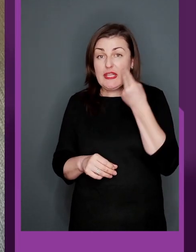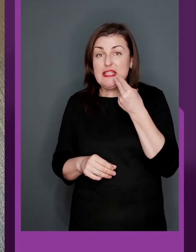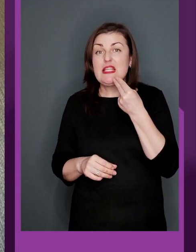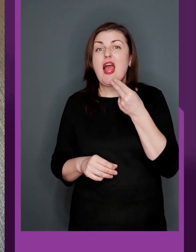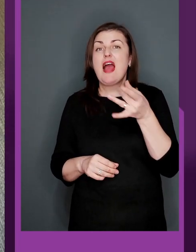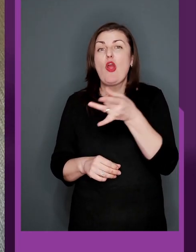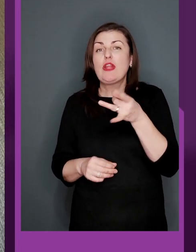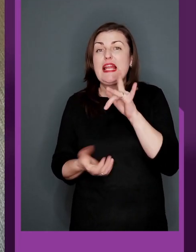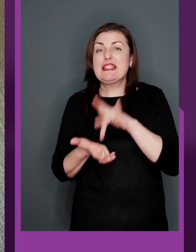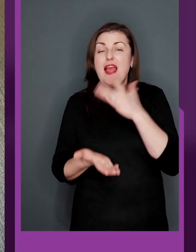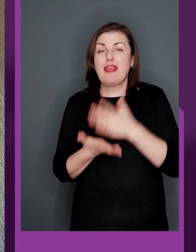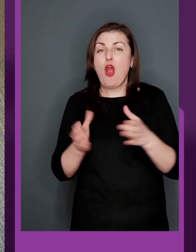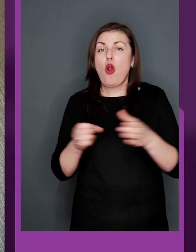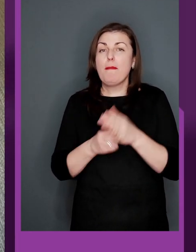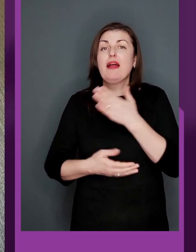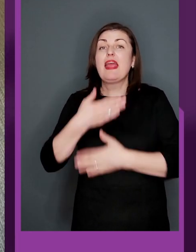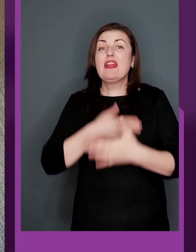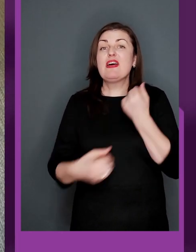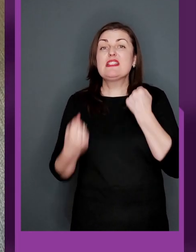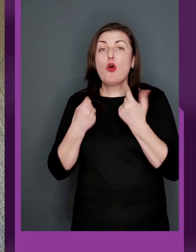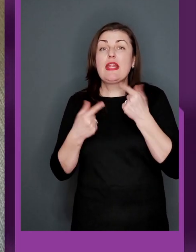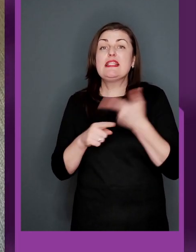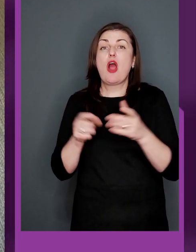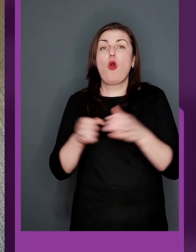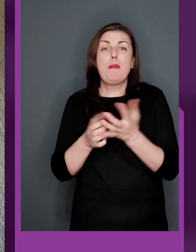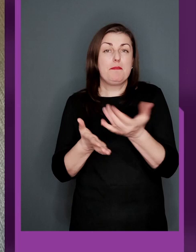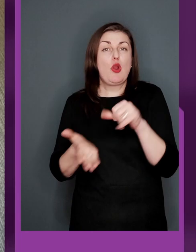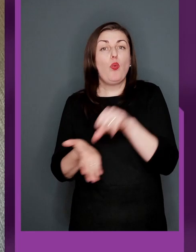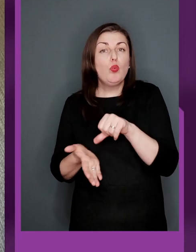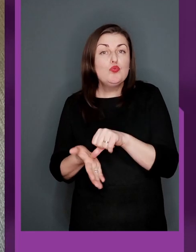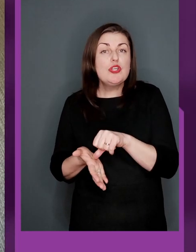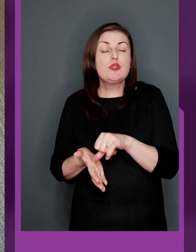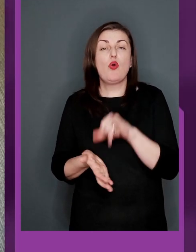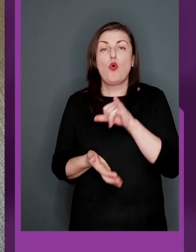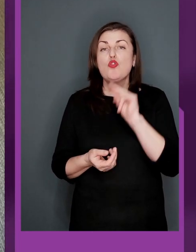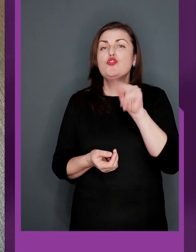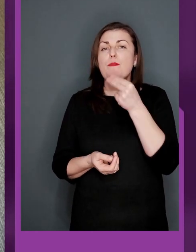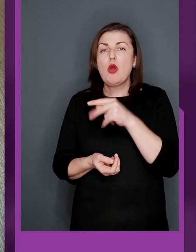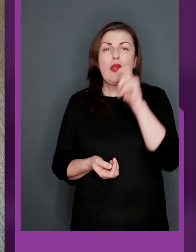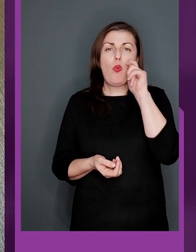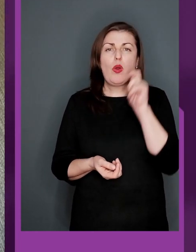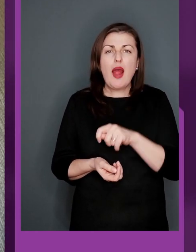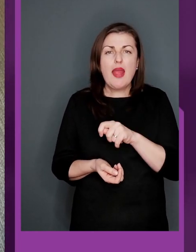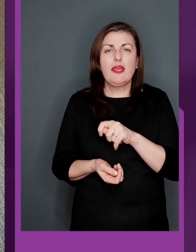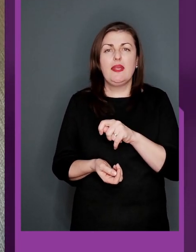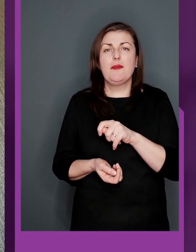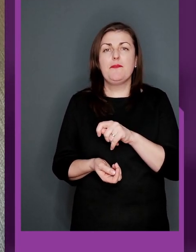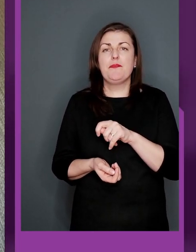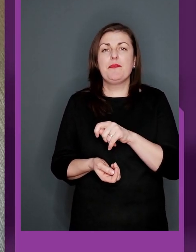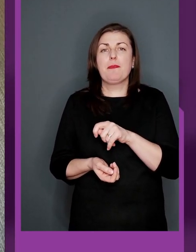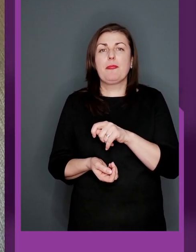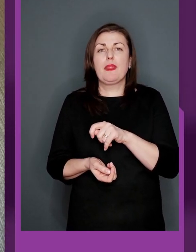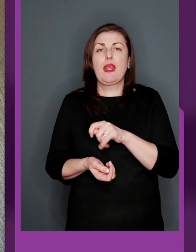підсказав, що в Чернігівському регіональному центрі є команда «Інваспорт», де ця команда бере участь у чемпіонати в